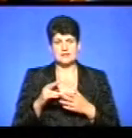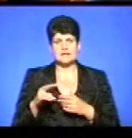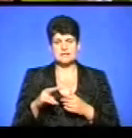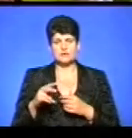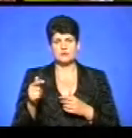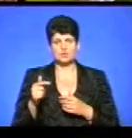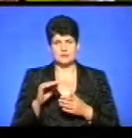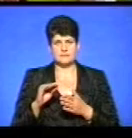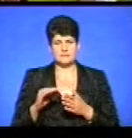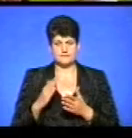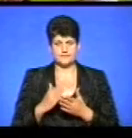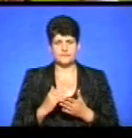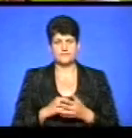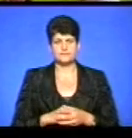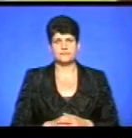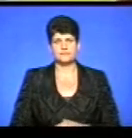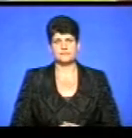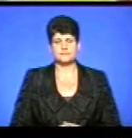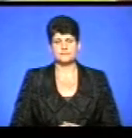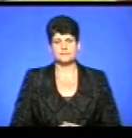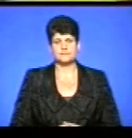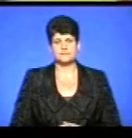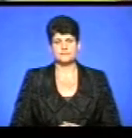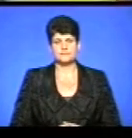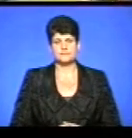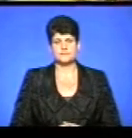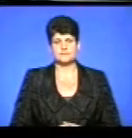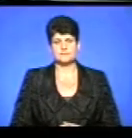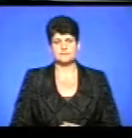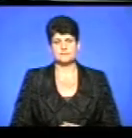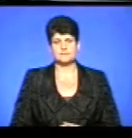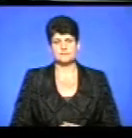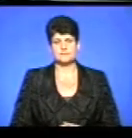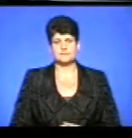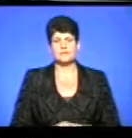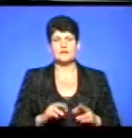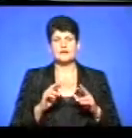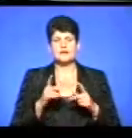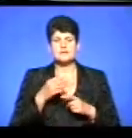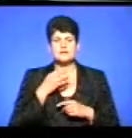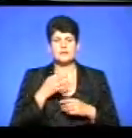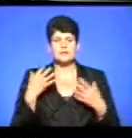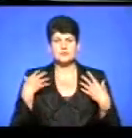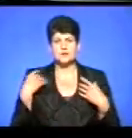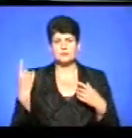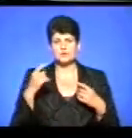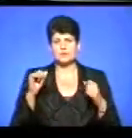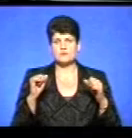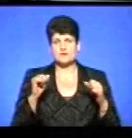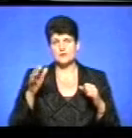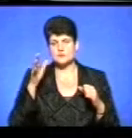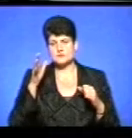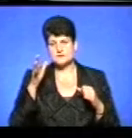розписані. Світлана Шумна, Юрій Багрій – Новини. Як повідомила начальник обласного управління